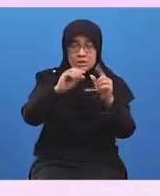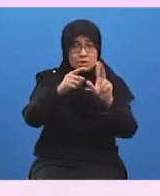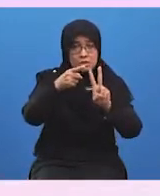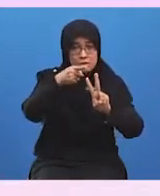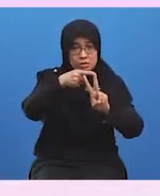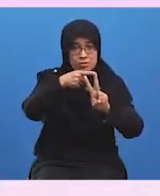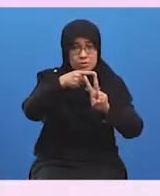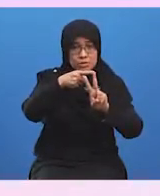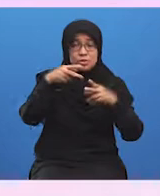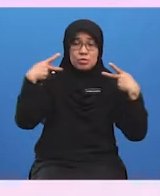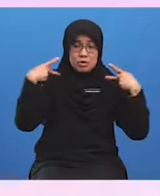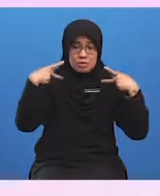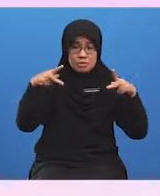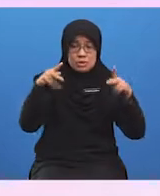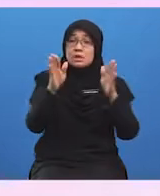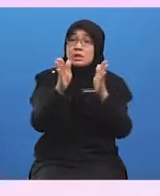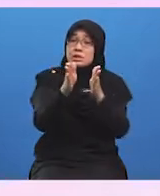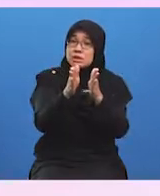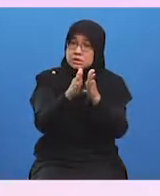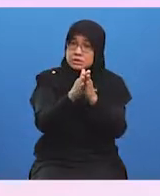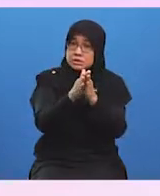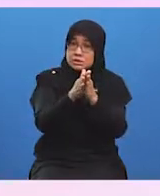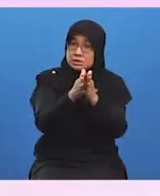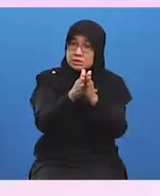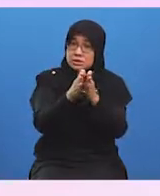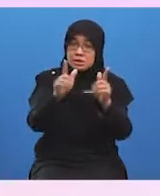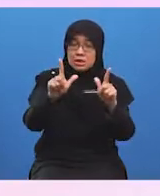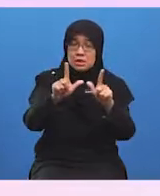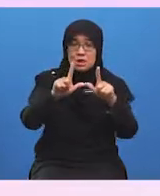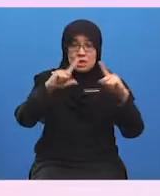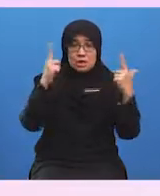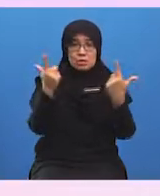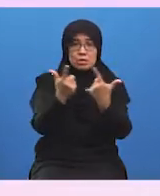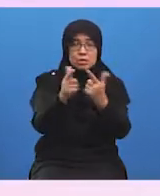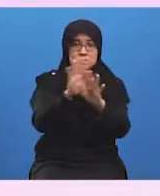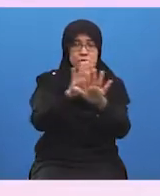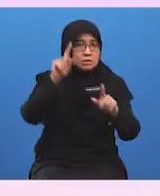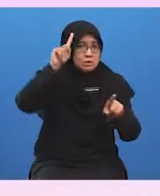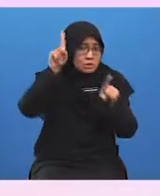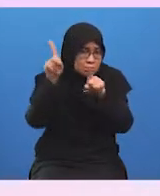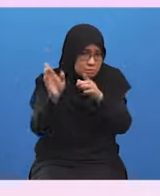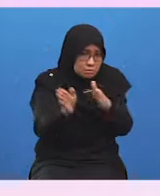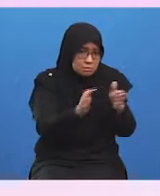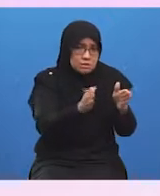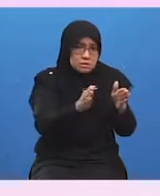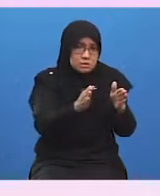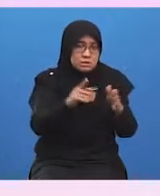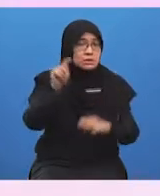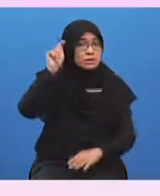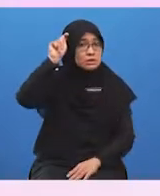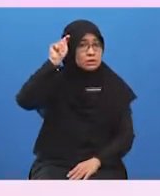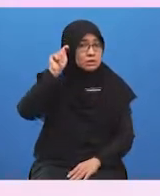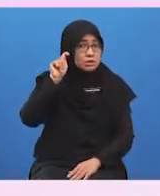pasaran kecil. Yang ketiga ialah lokasi tidak strategik. Yang keempat, teknologi